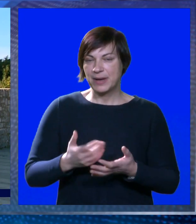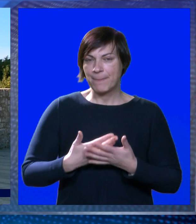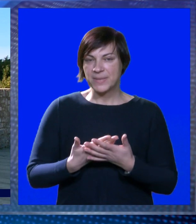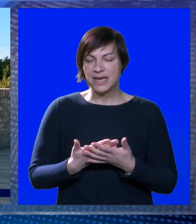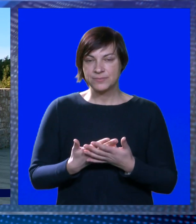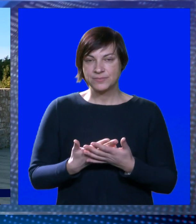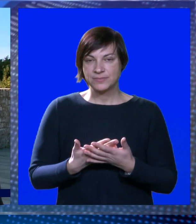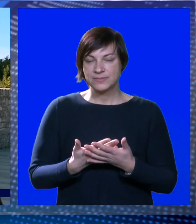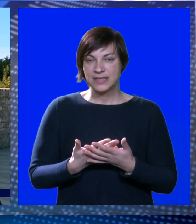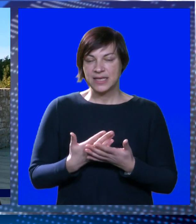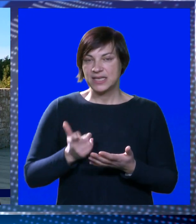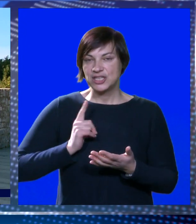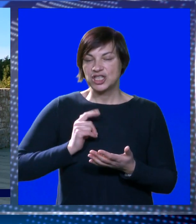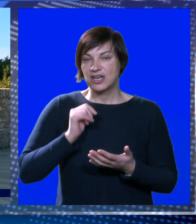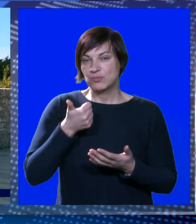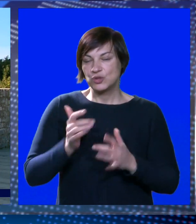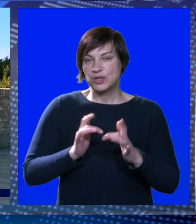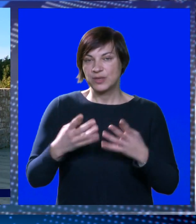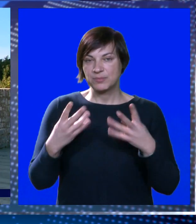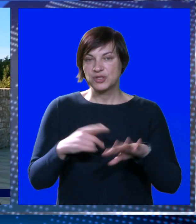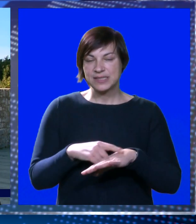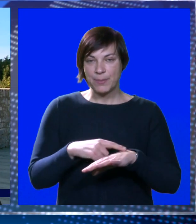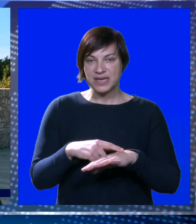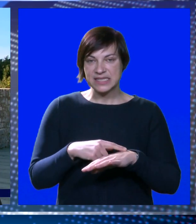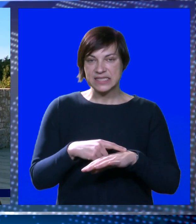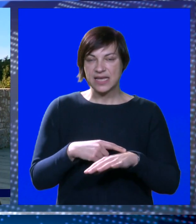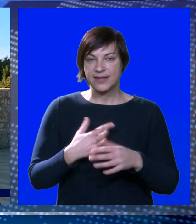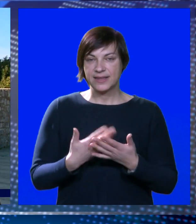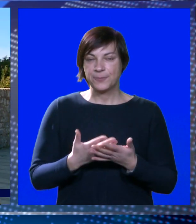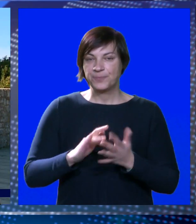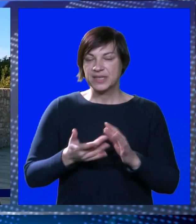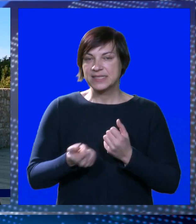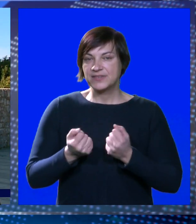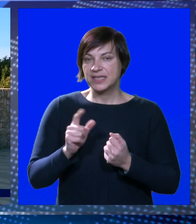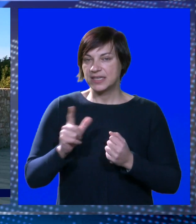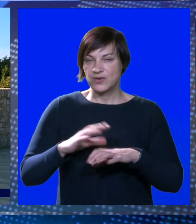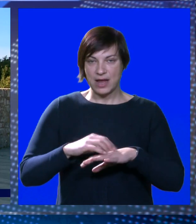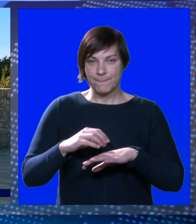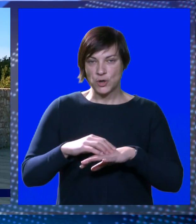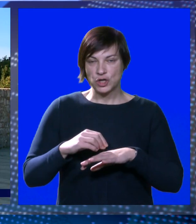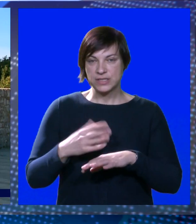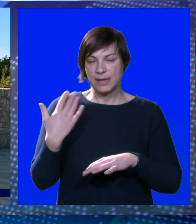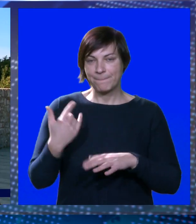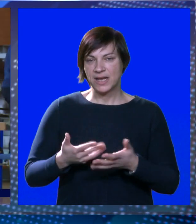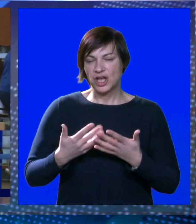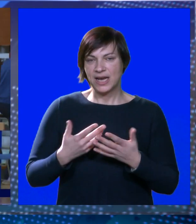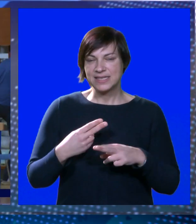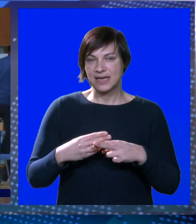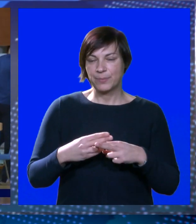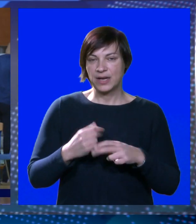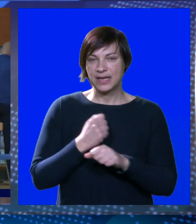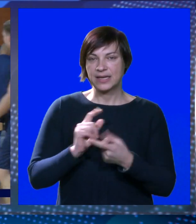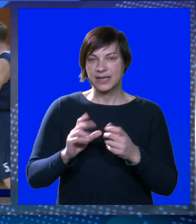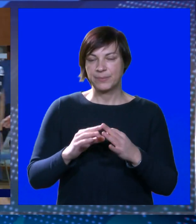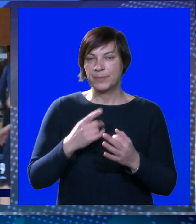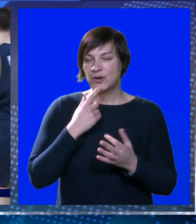motivirana i da čekamo sutra tu utakmicu u 18. sati. Svi trenirani nemamo ozljeđenih, bilo nekih laganih bolesti i